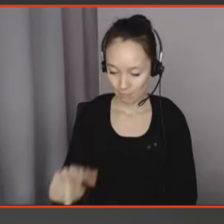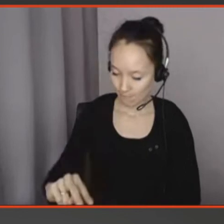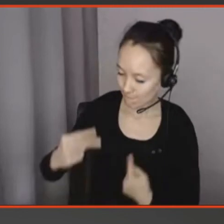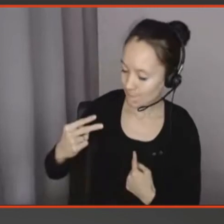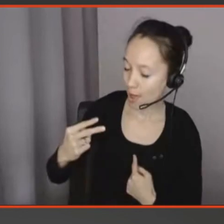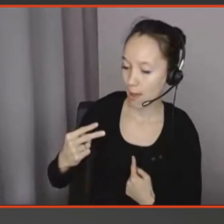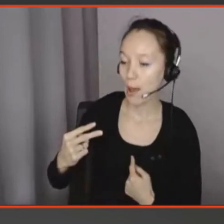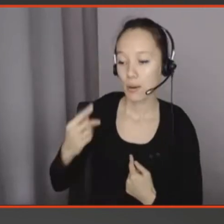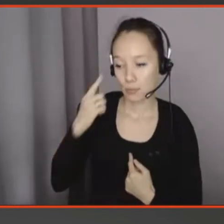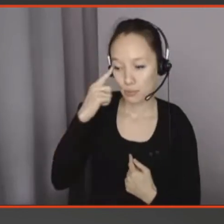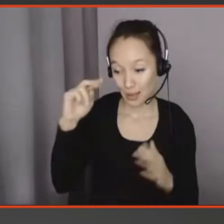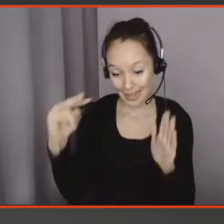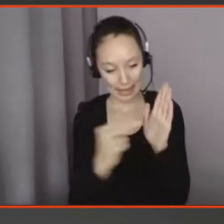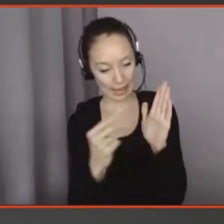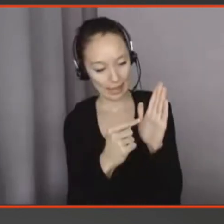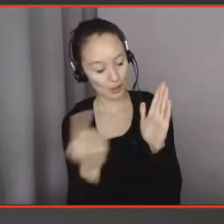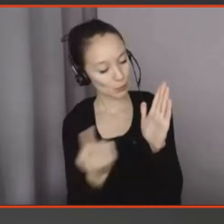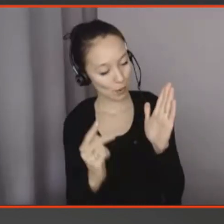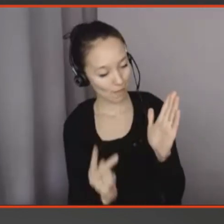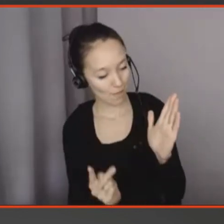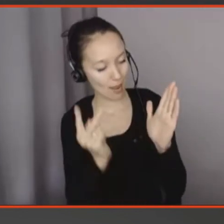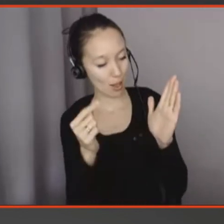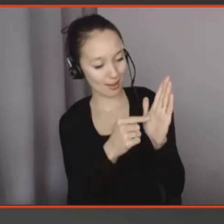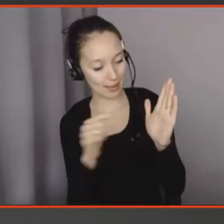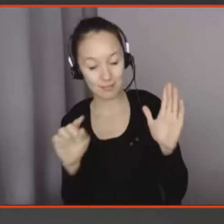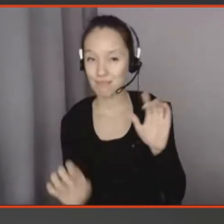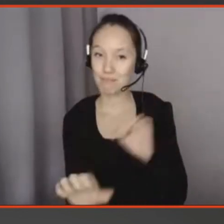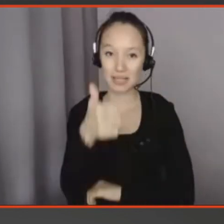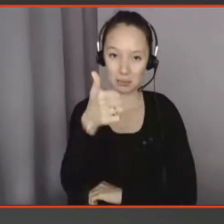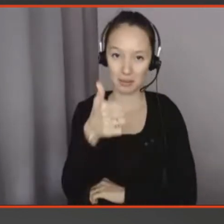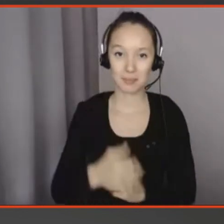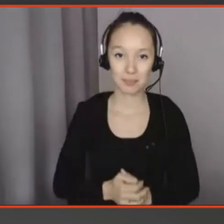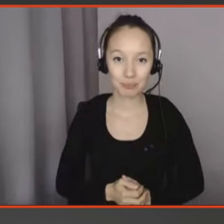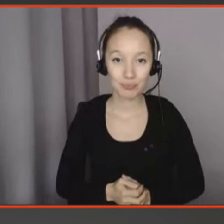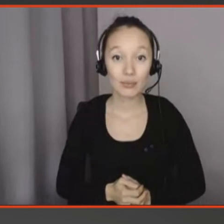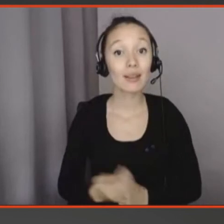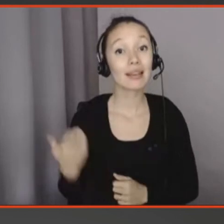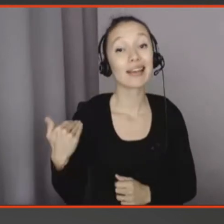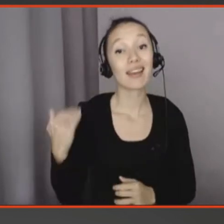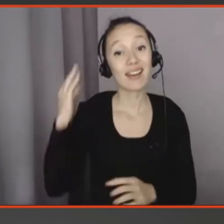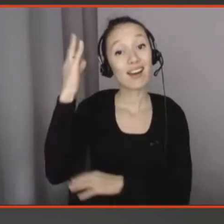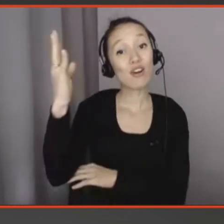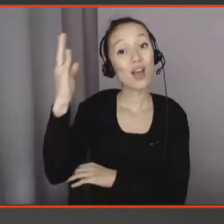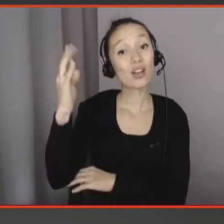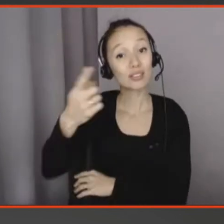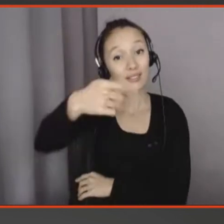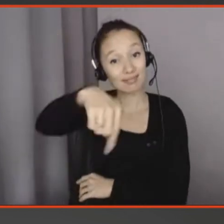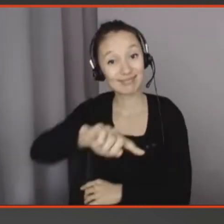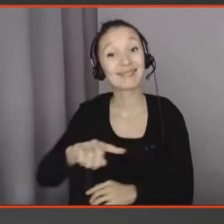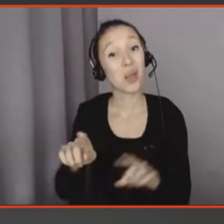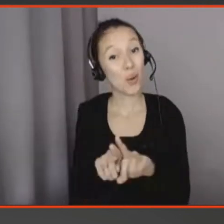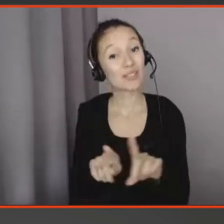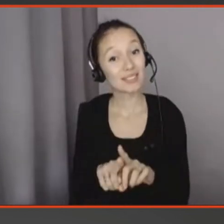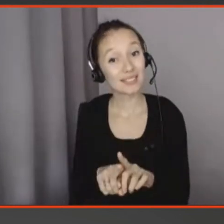questionnements éthiques. Et ceux que j'ai présentés, tous les exemples que vous avez vus dans cette conférence, ils ne sont pas dispensés non plus de regards